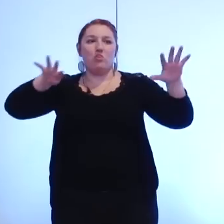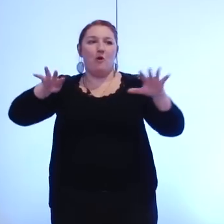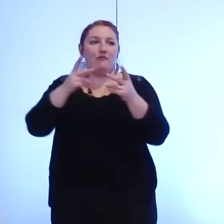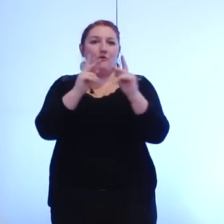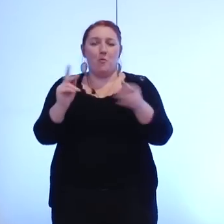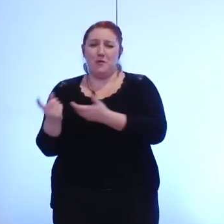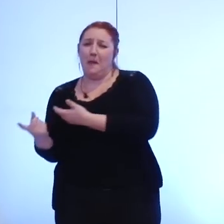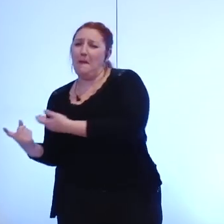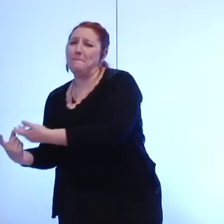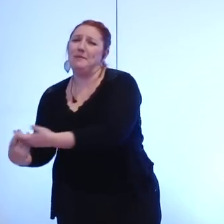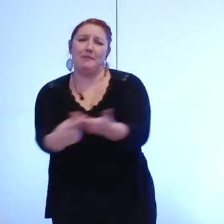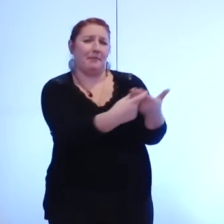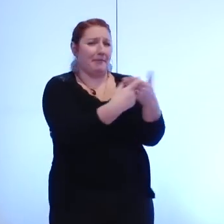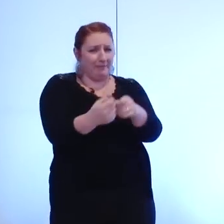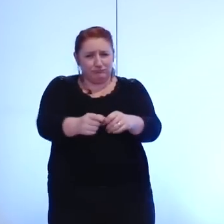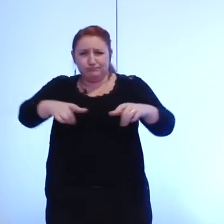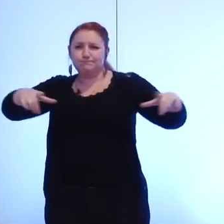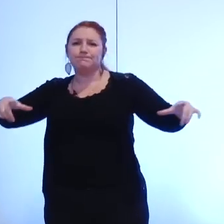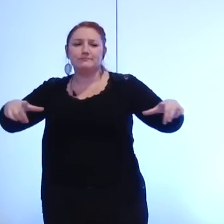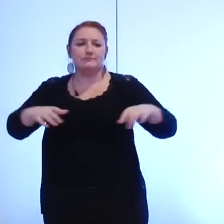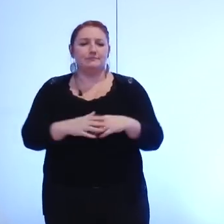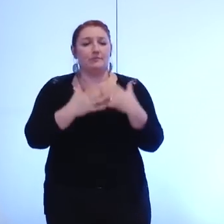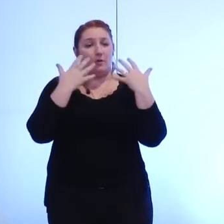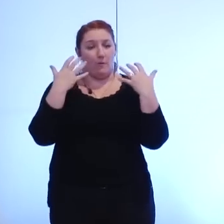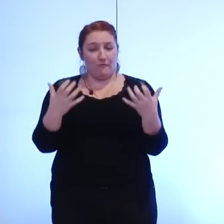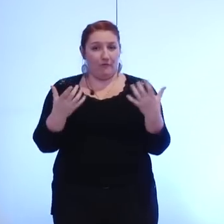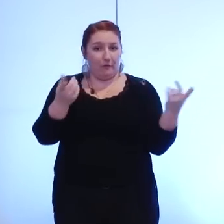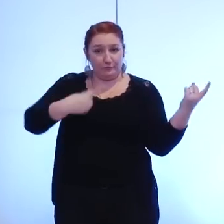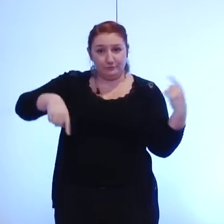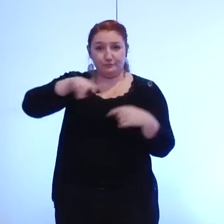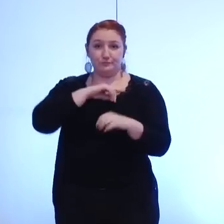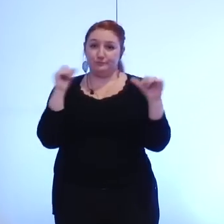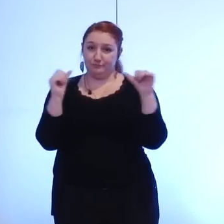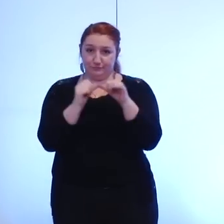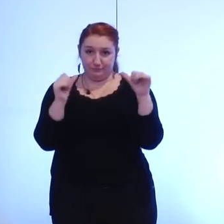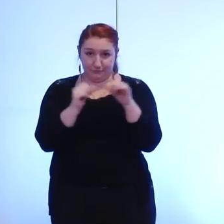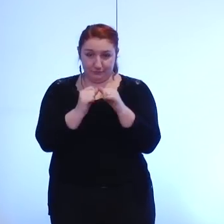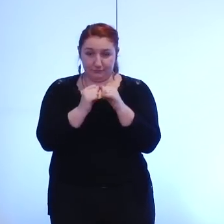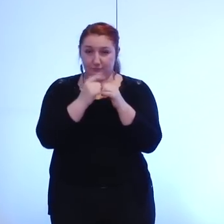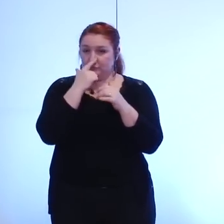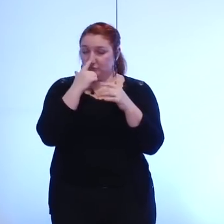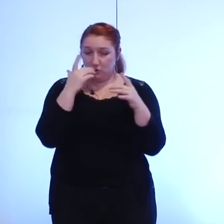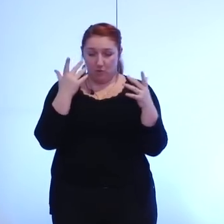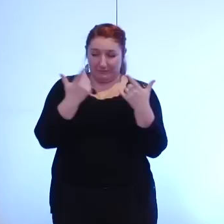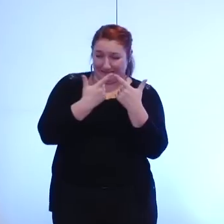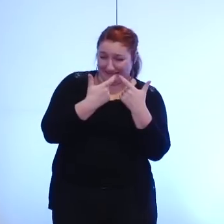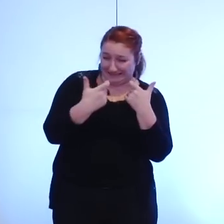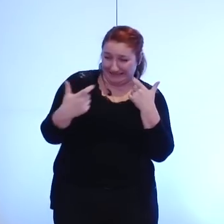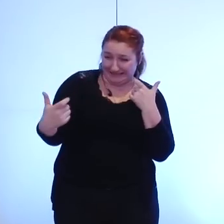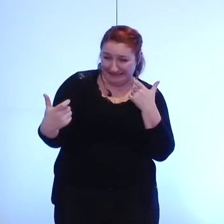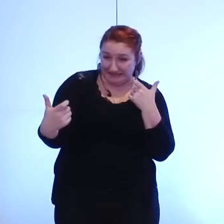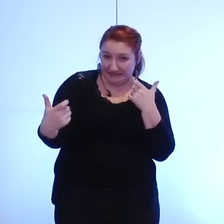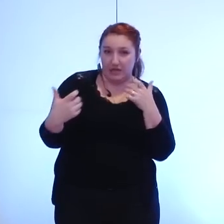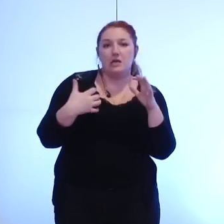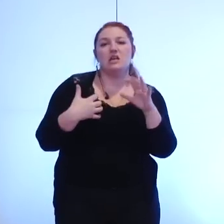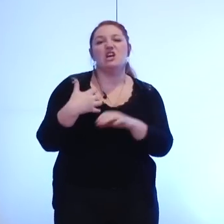et nous voulons pour notre part faire de cette diversité de communes une richesse j'ai pu lire que certains